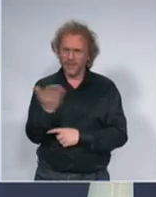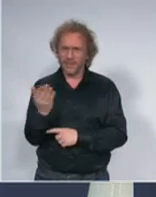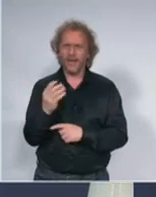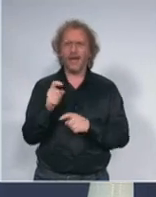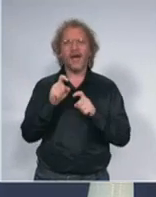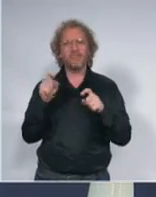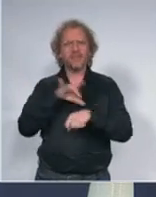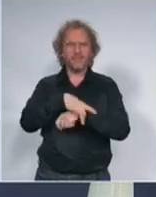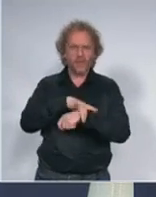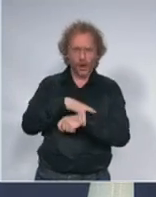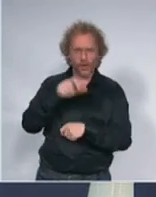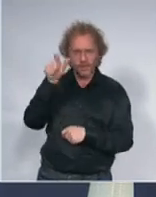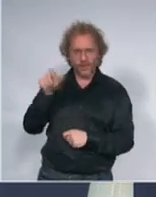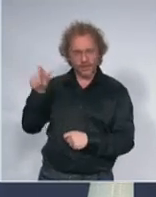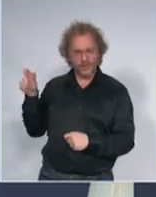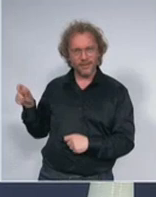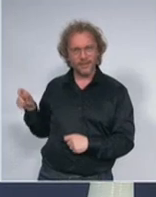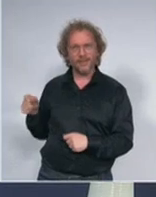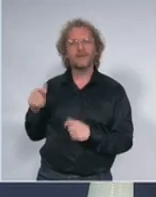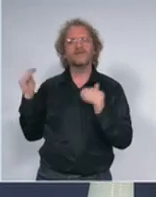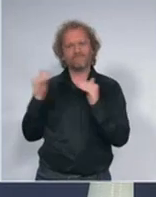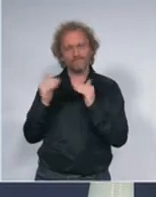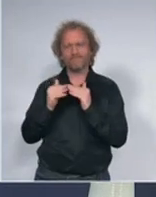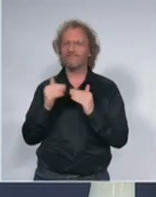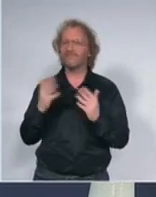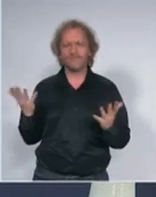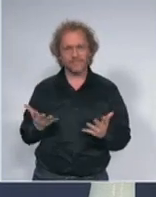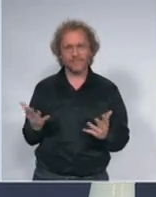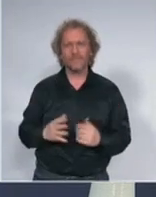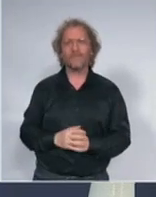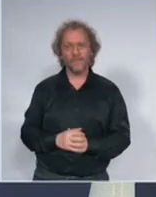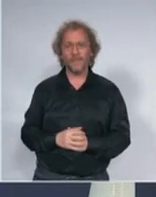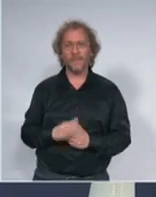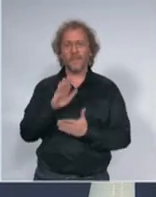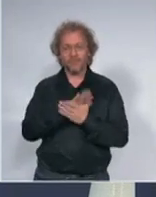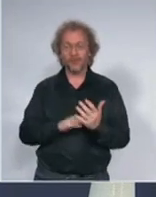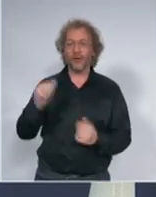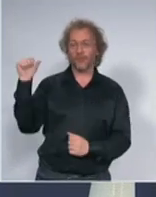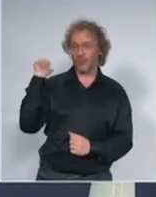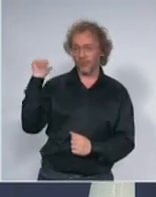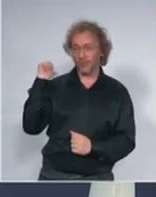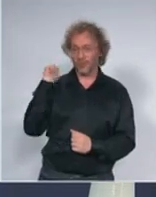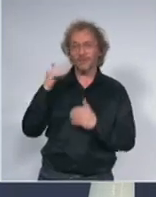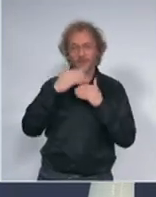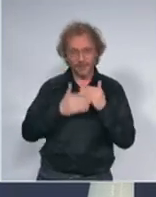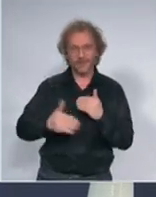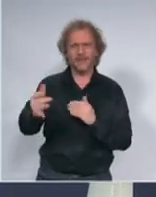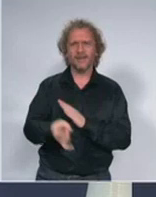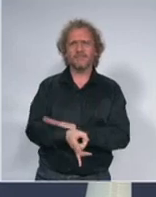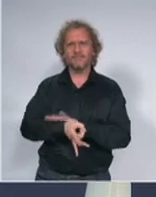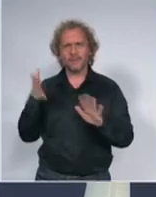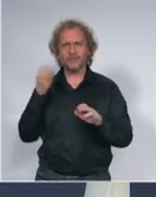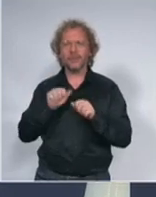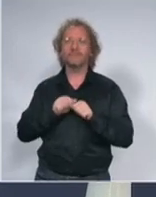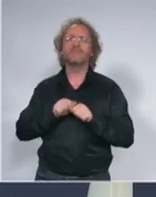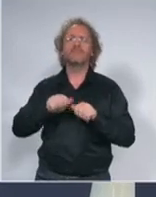slažu u tome da je praktično od juče kod nas počeo taj trend ubrzavanja i